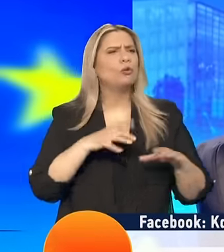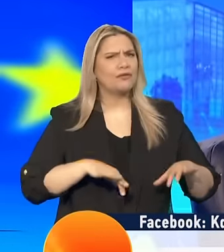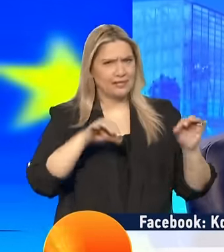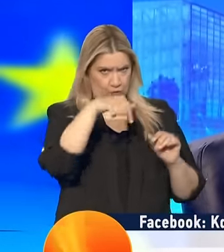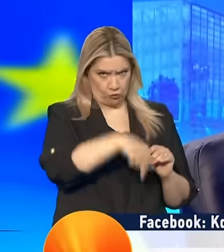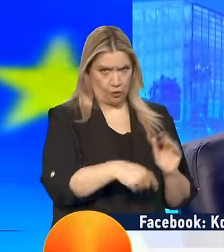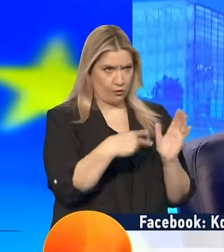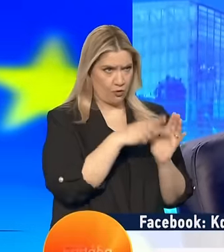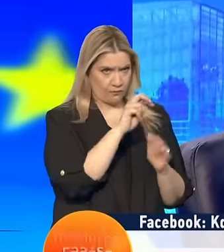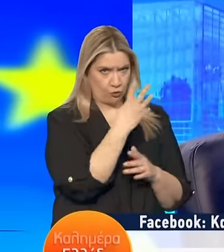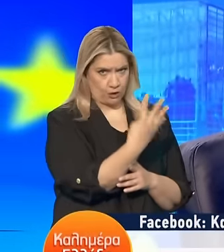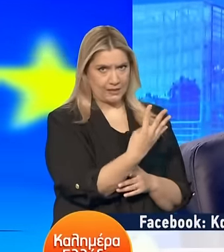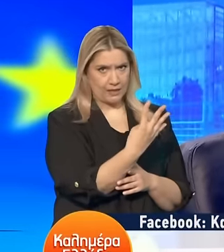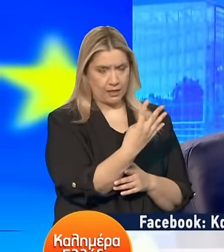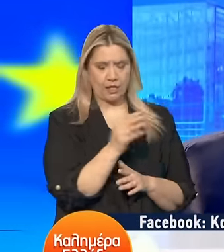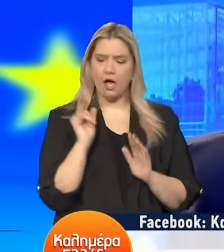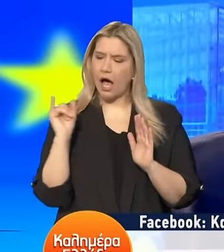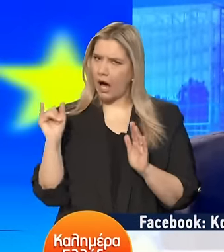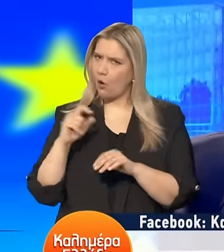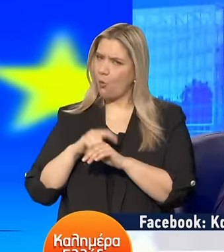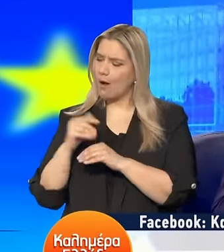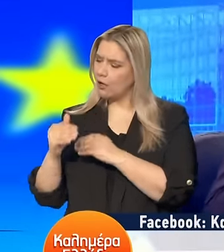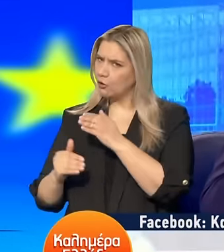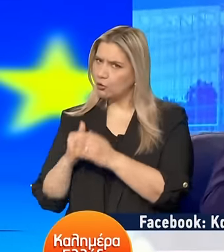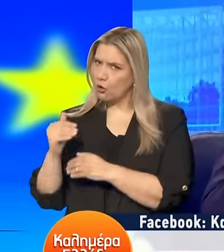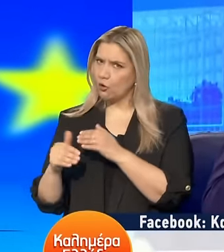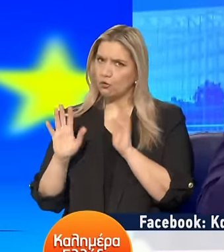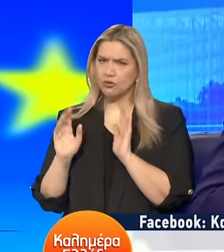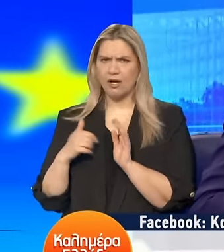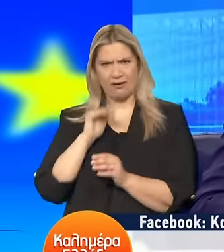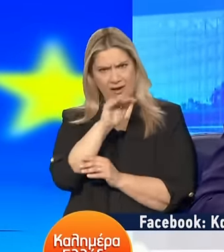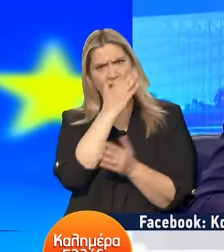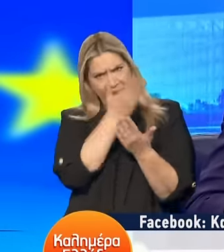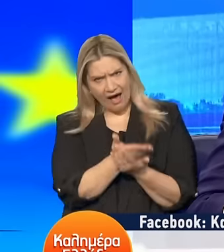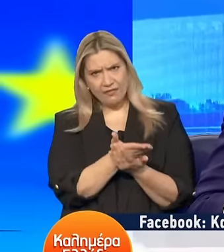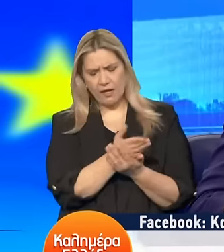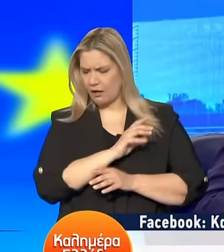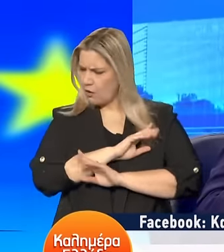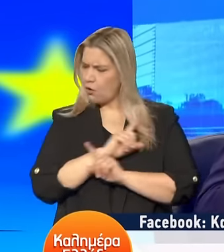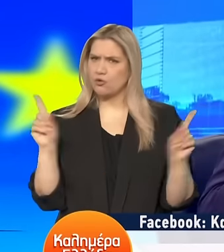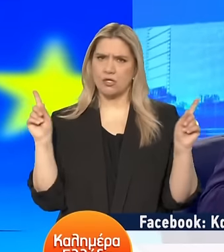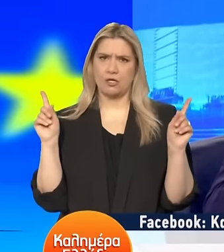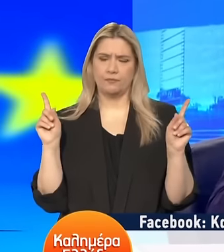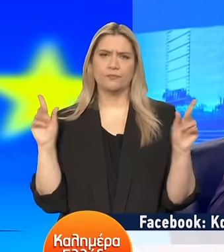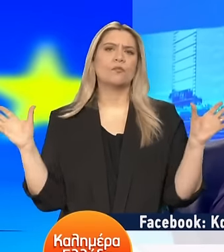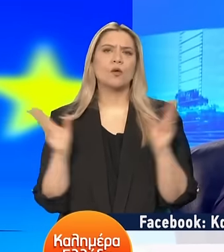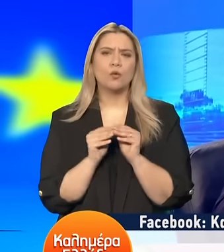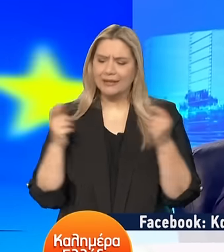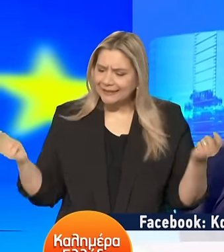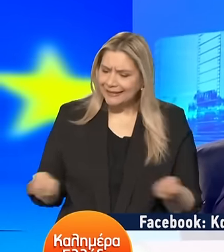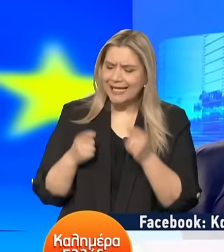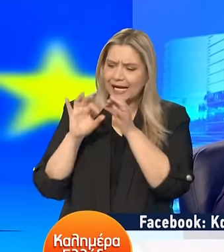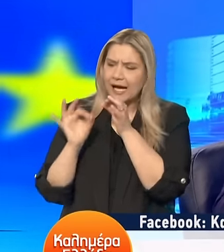Είναι κάτι το οποίο θέλει χρόνο ορίμανσης Όμως δεν θα πάρουμε θα το ξαναπώ Την άδεια, κανενός Για να καθορίσουμε τι θα κάνουμε